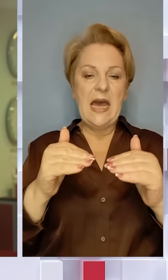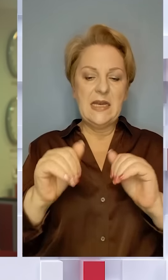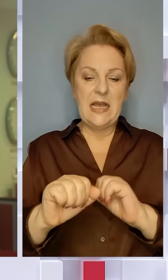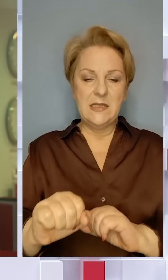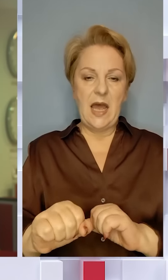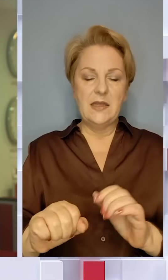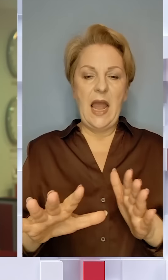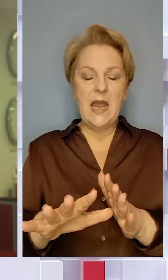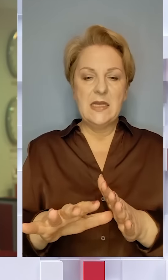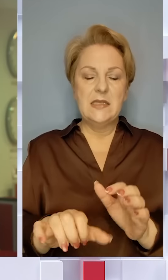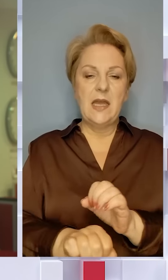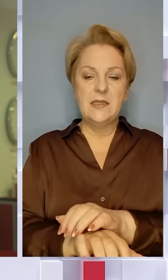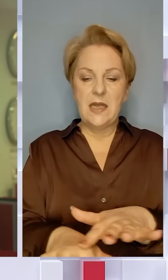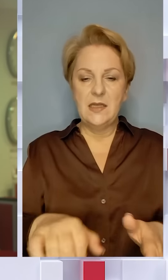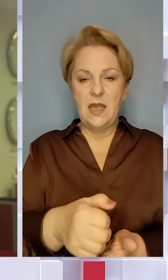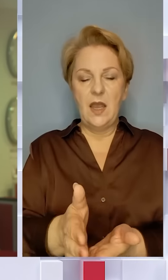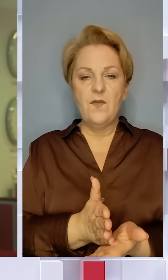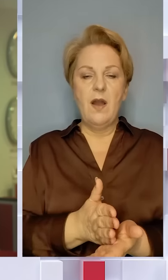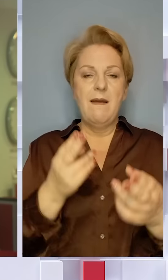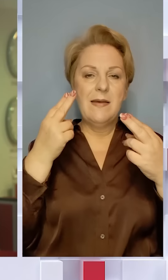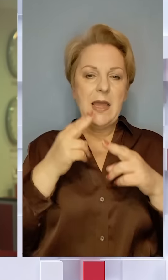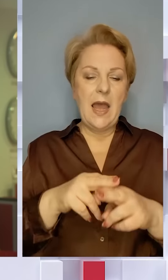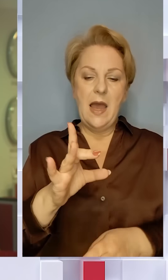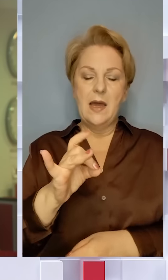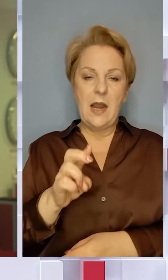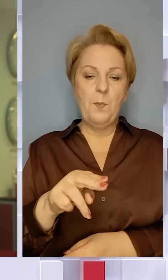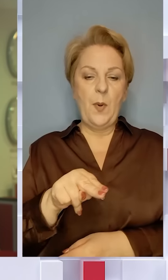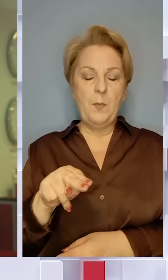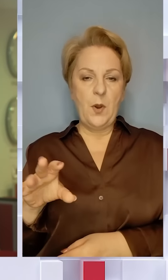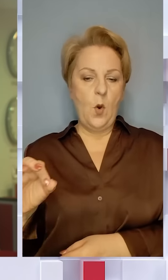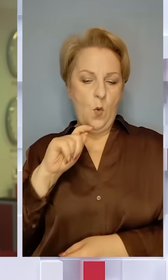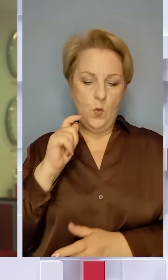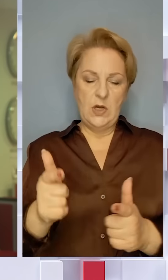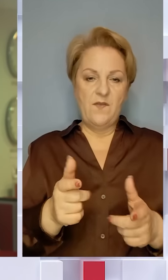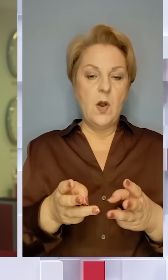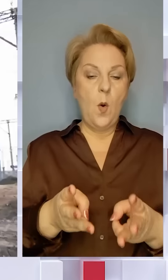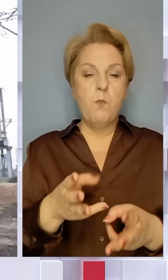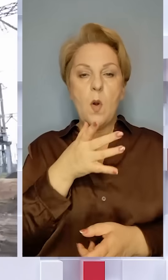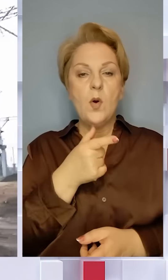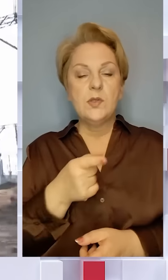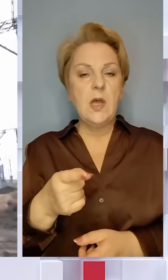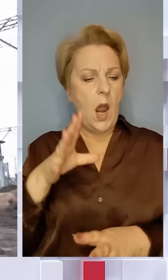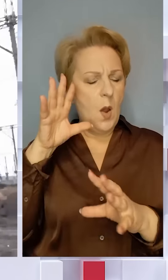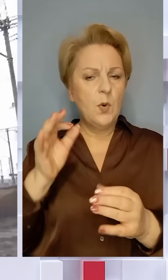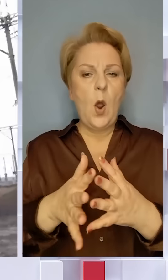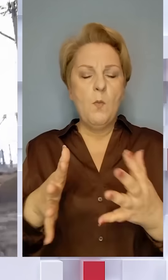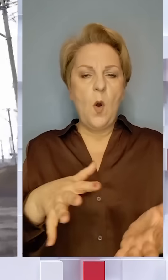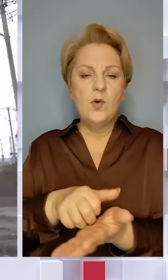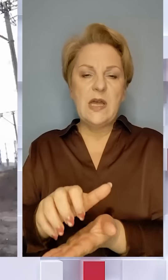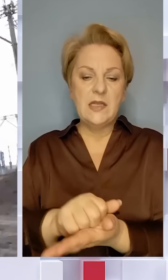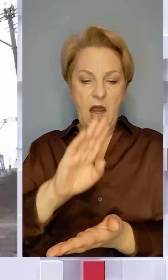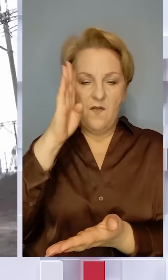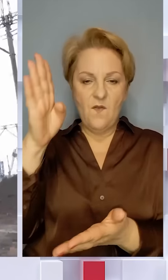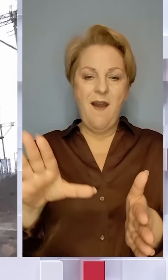енергетичної інфраструктури – інженерний, засобами РЕП та силами ППО. Україна готова до опалювального сезону попри масштабні руйнування